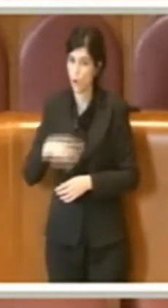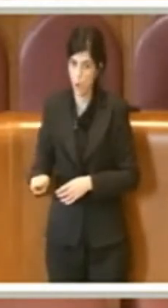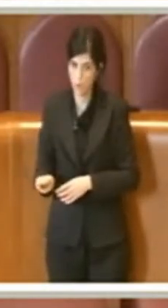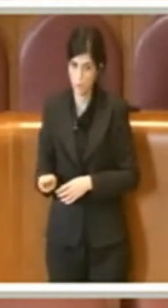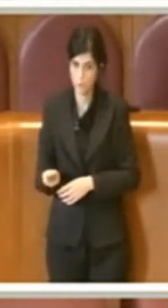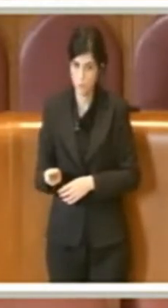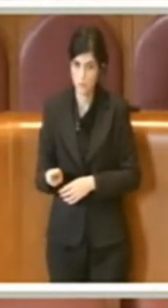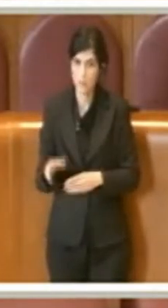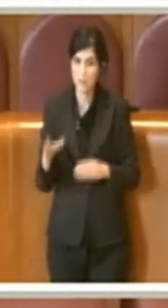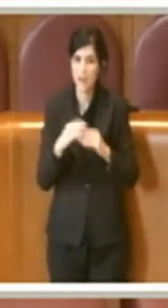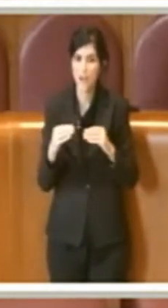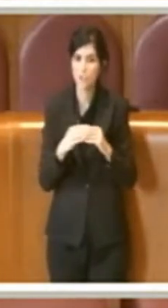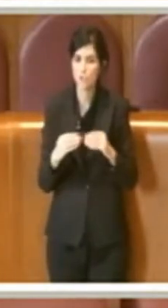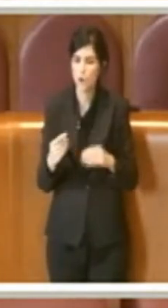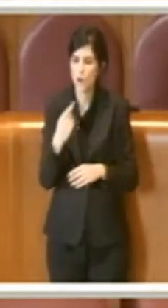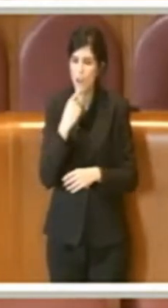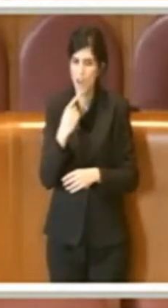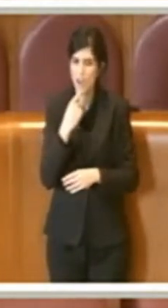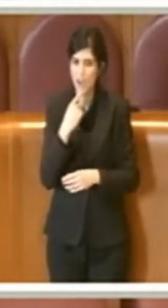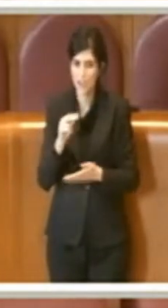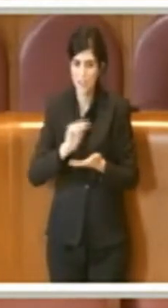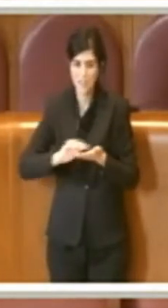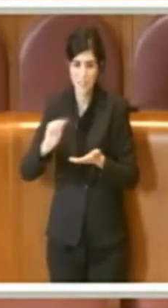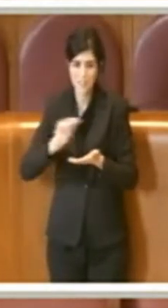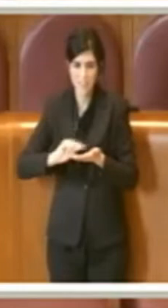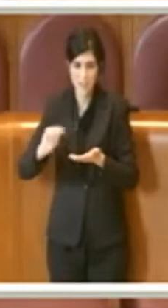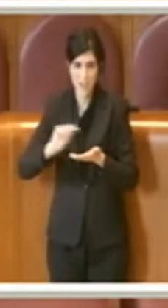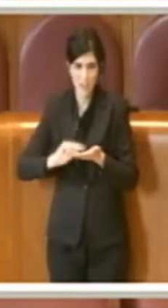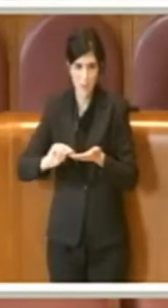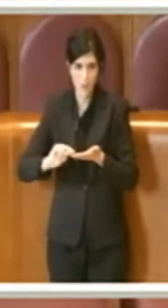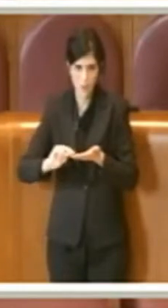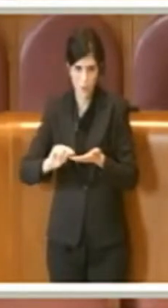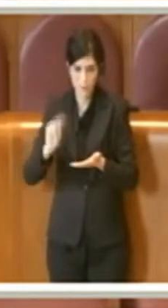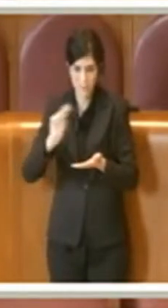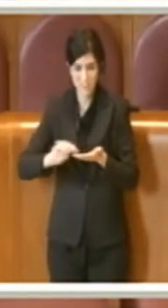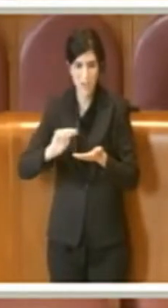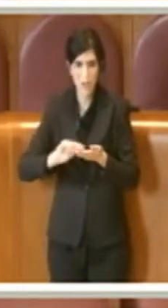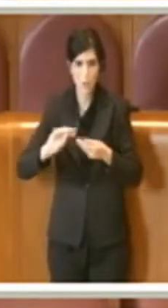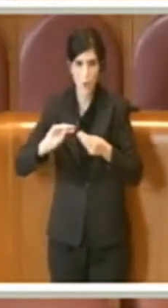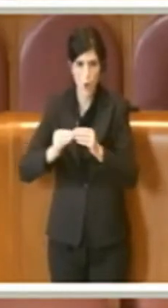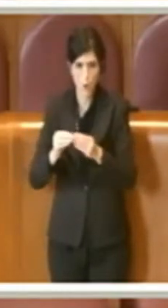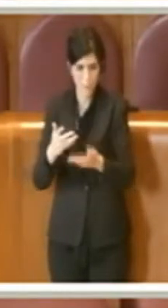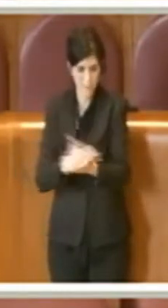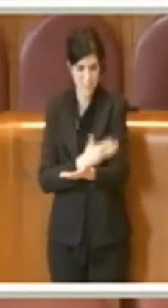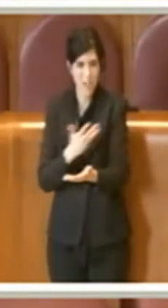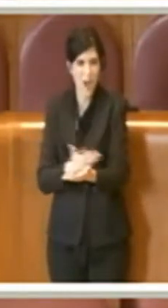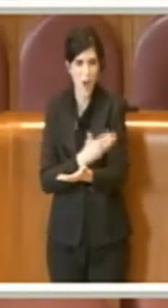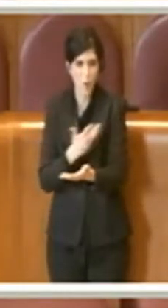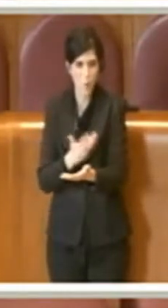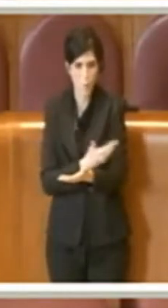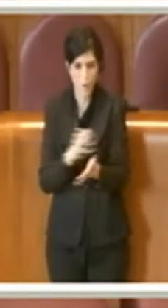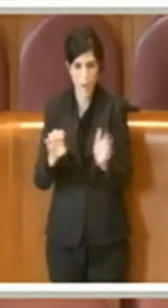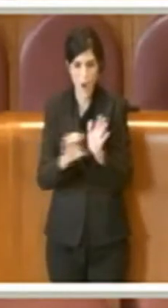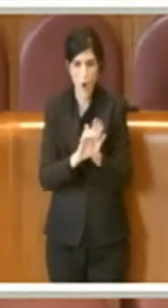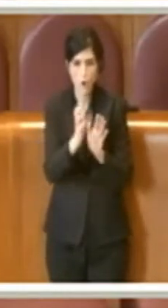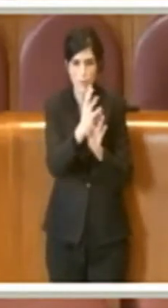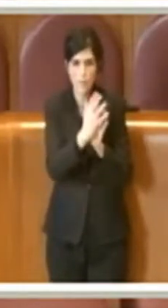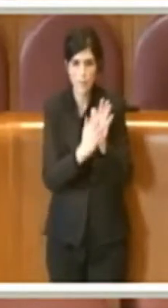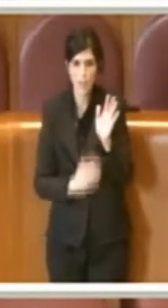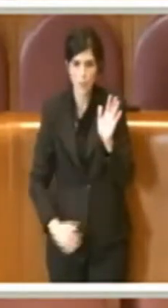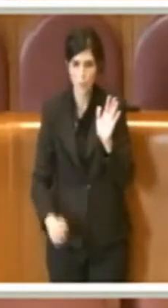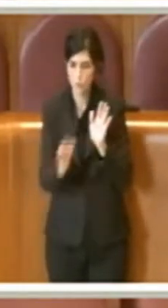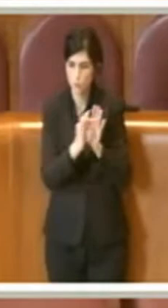avuta chi ha scritto col sangue la nostra Costituzione. E se oggi non